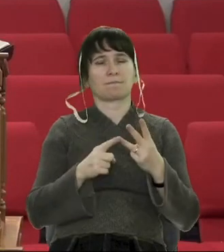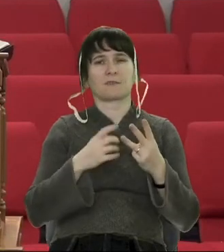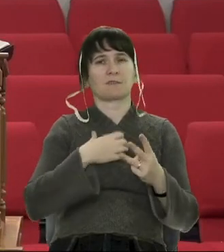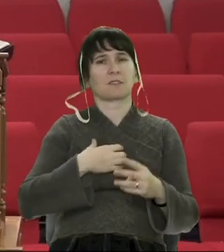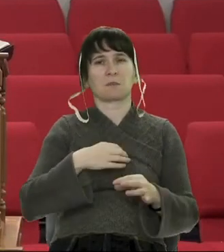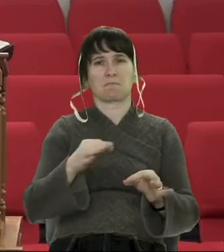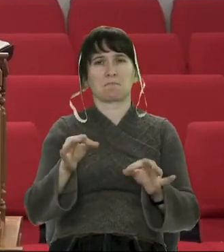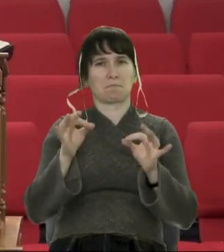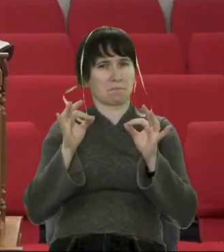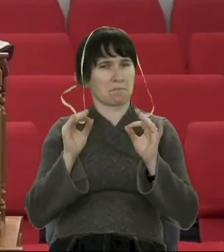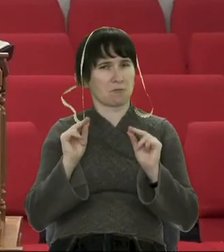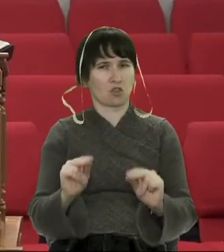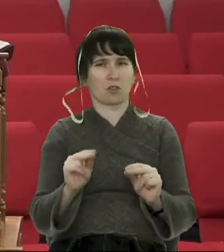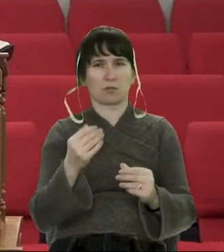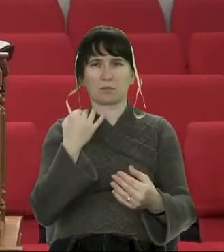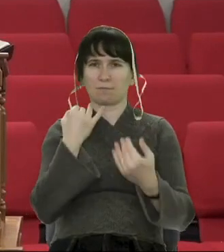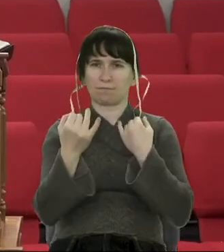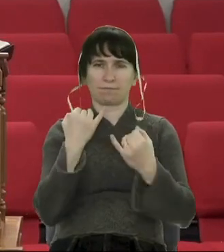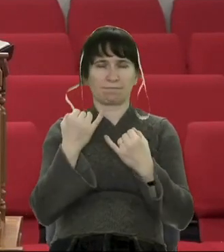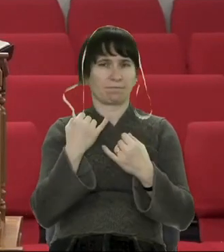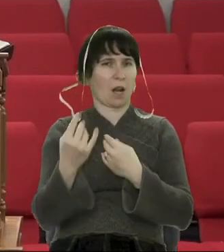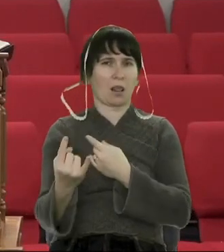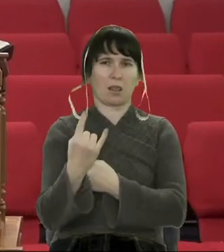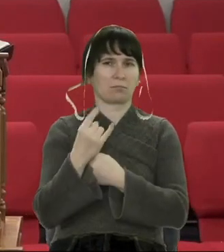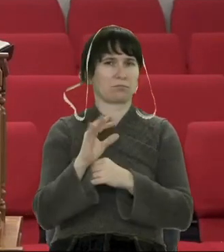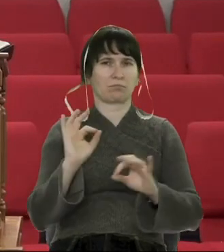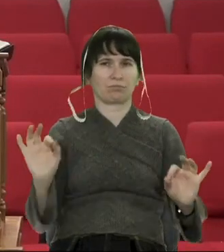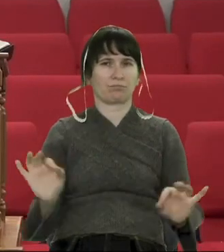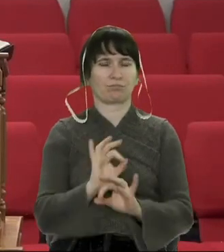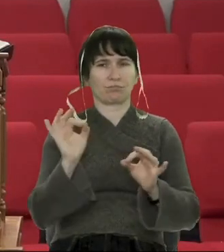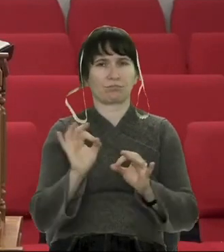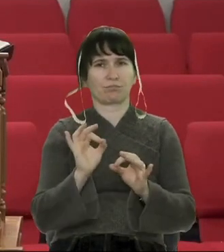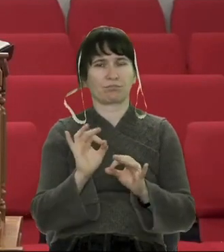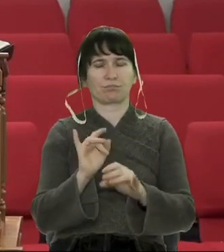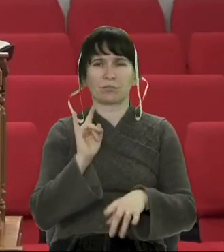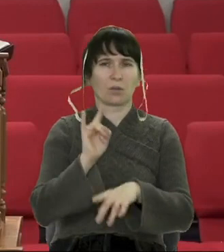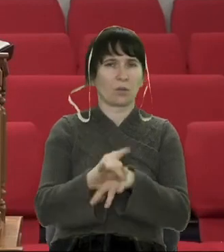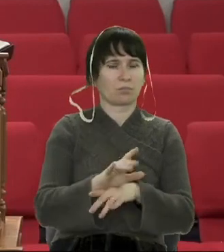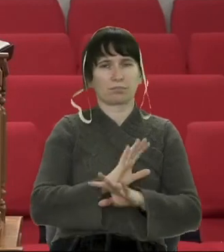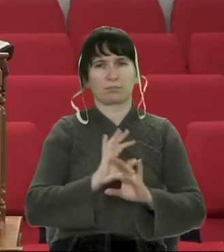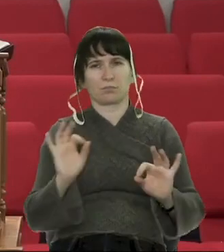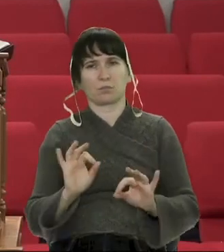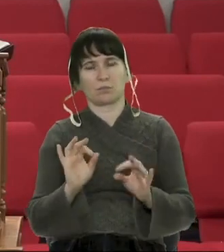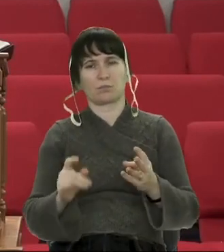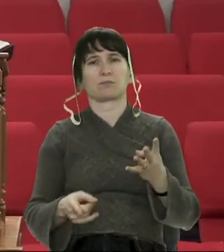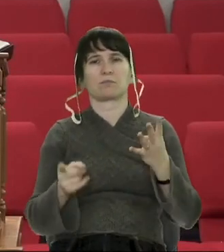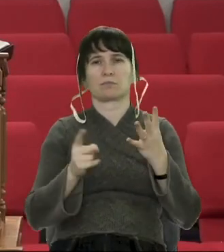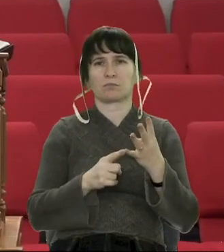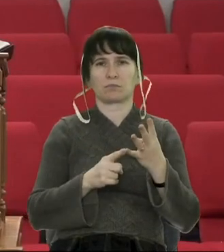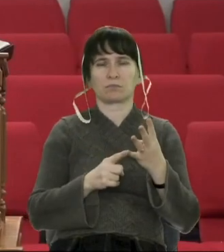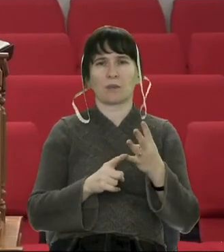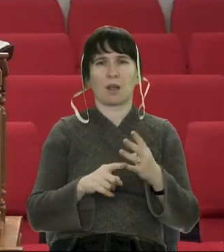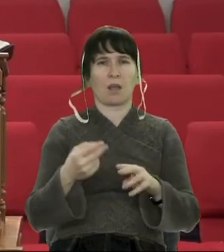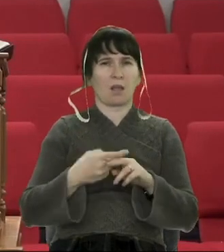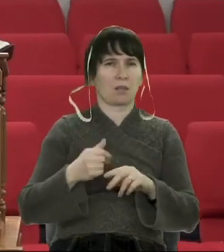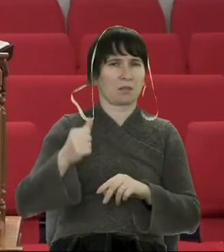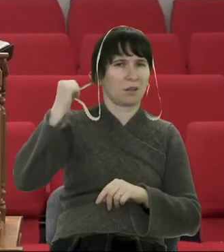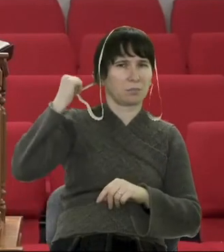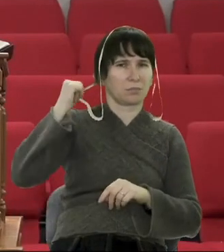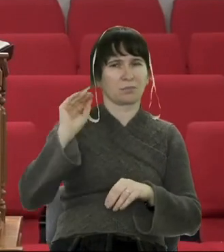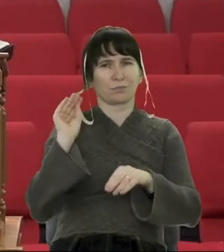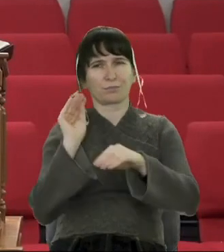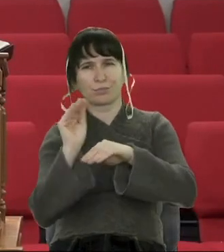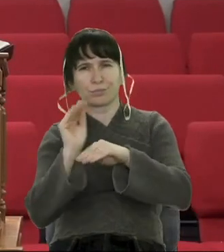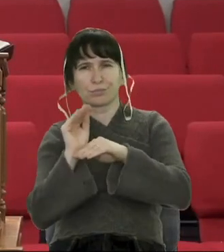при будь-яких обставинах і не говорять брехні нам. Такі люди не працюють за спиною.